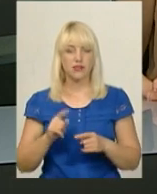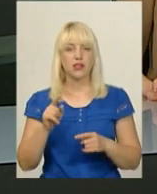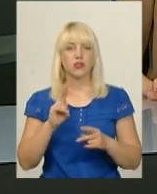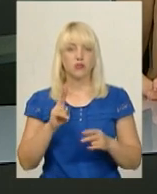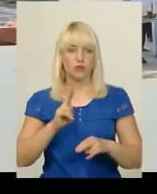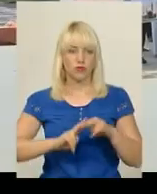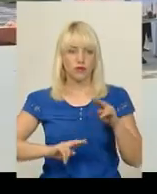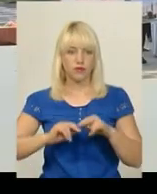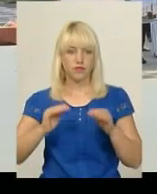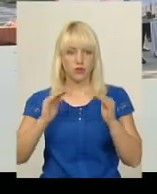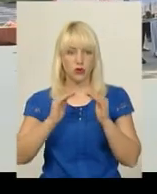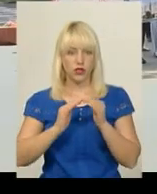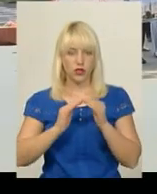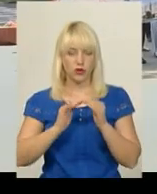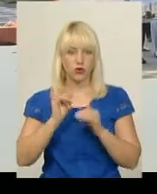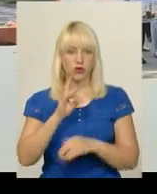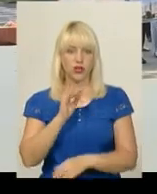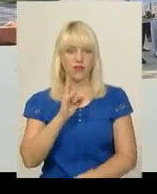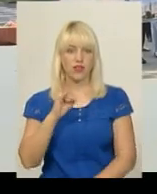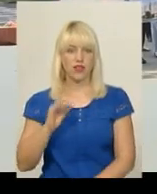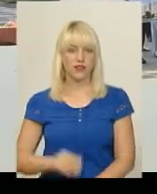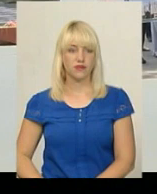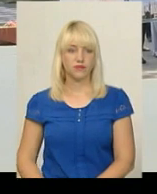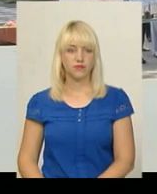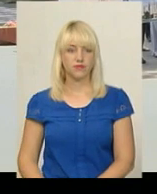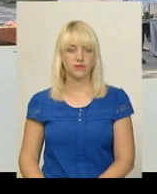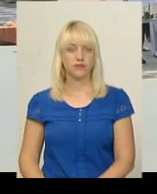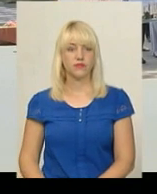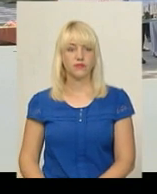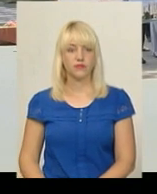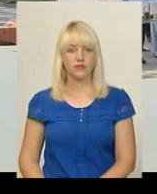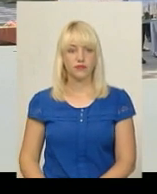Рівному. Хмельницькі «Забудовники» підають рівня.